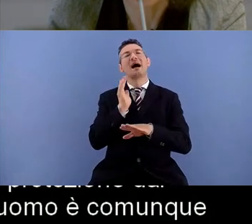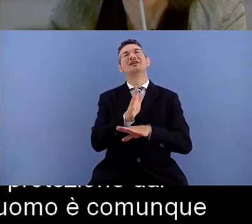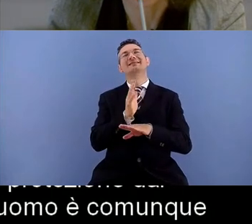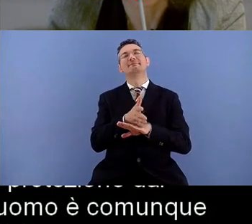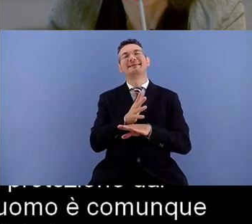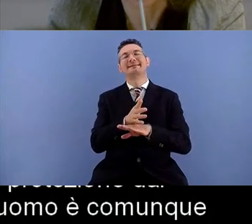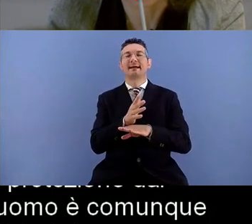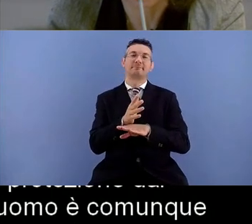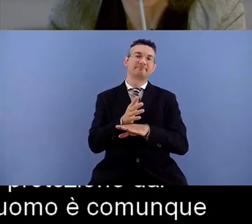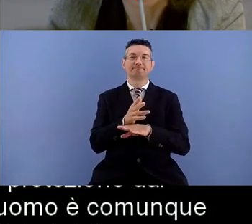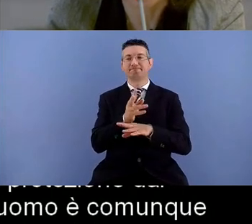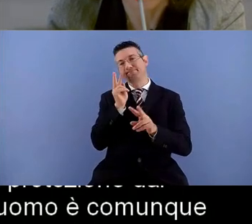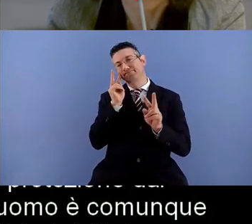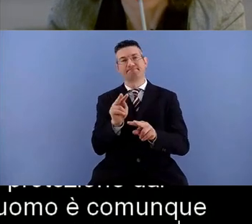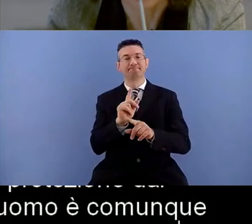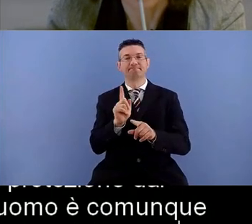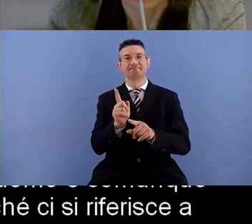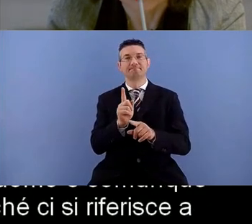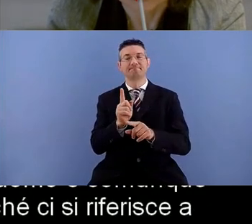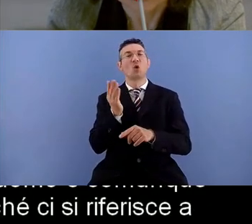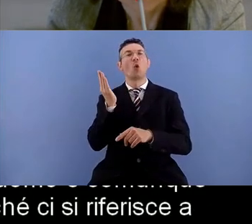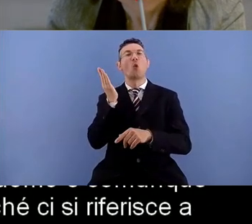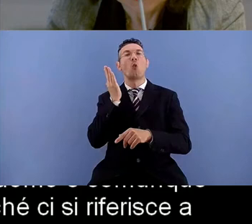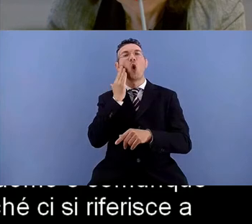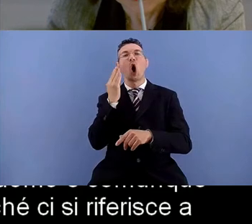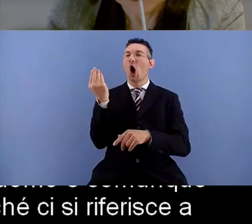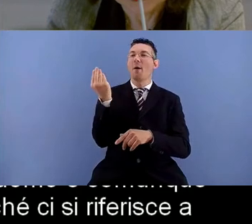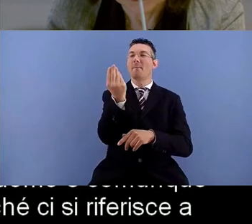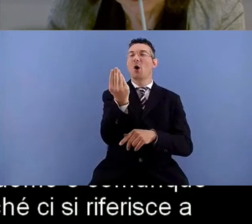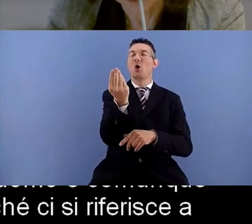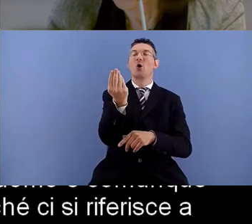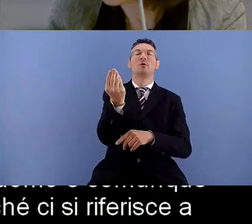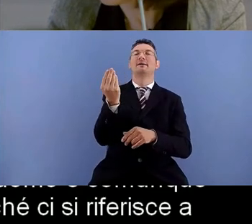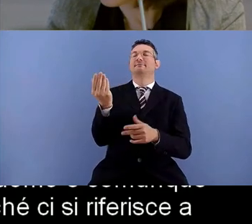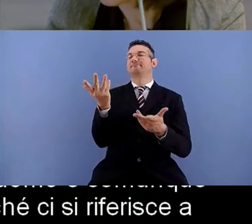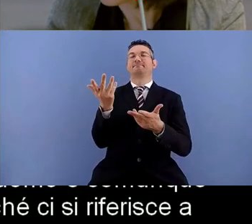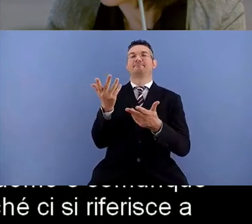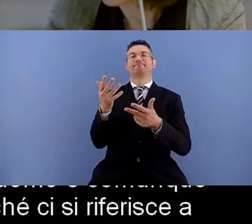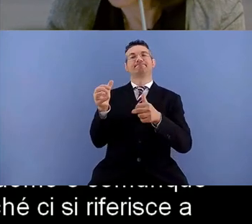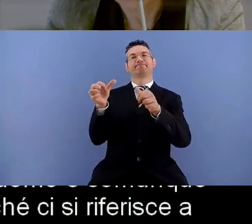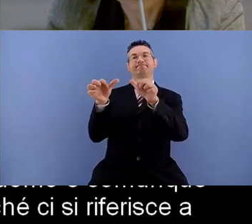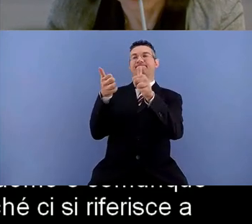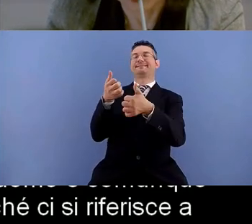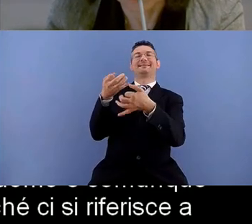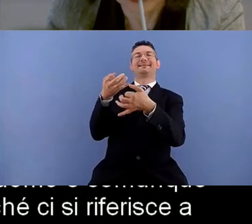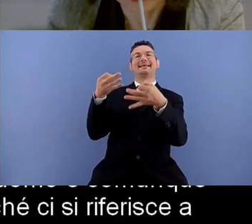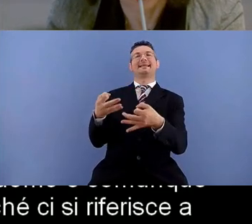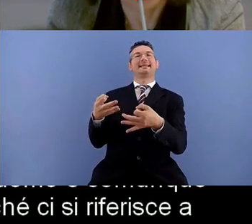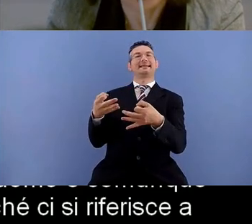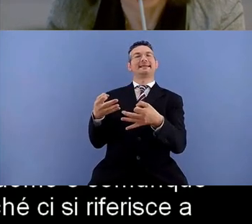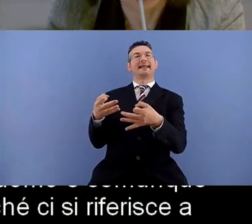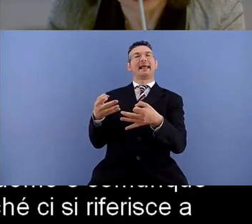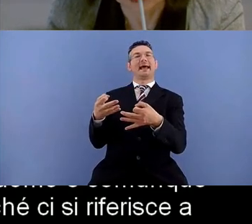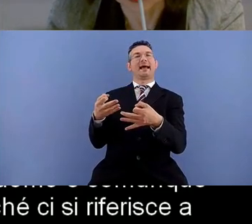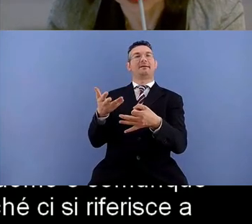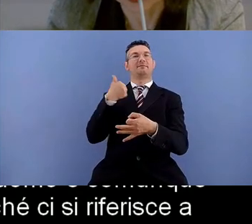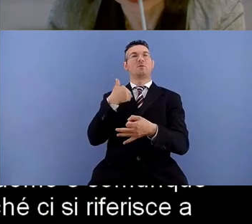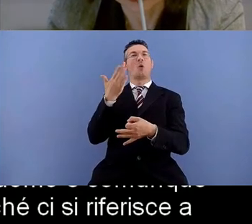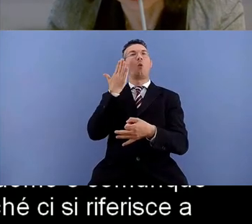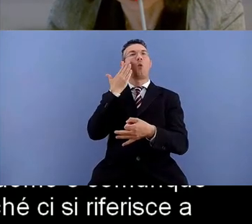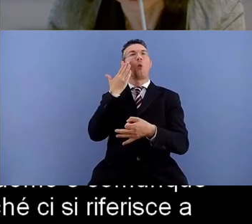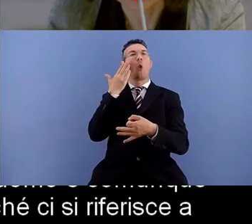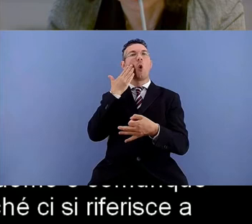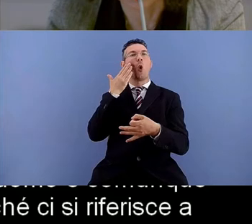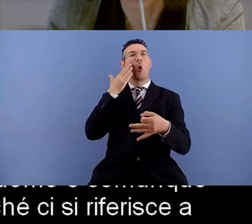riferisce a quello che è un uomo ideale ricordo l'uomo vitruviano che è stato disegnato da